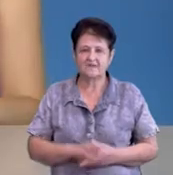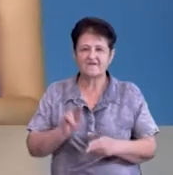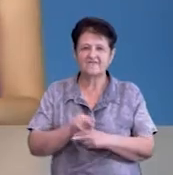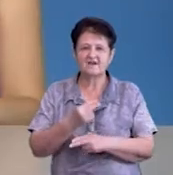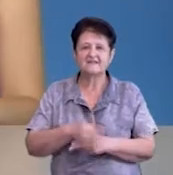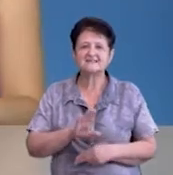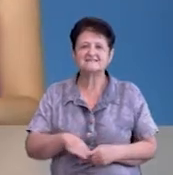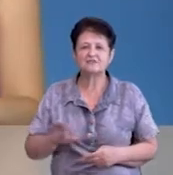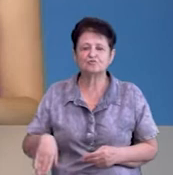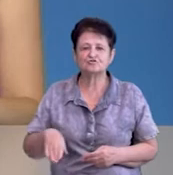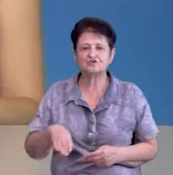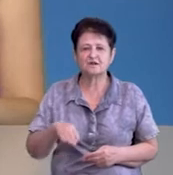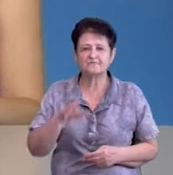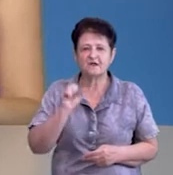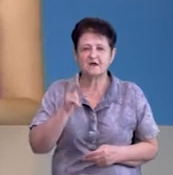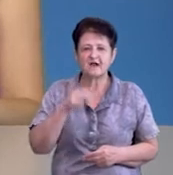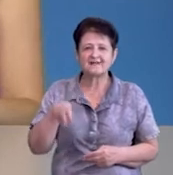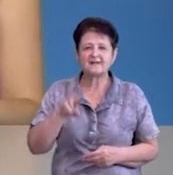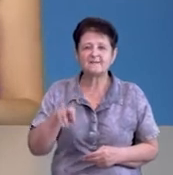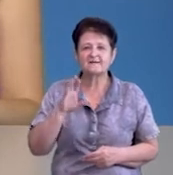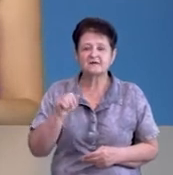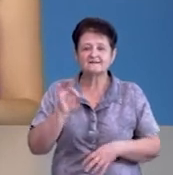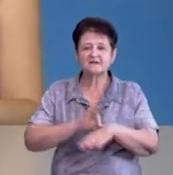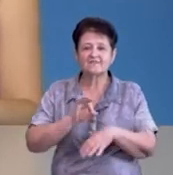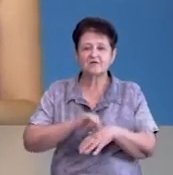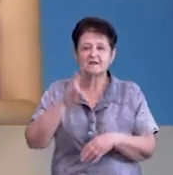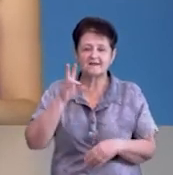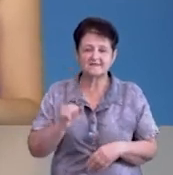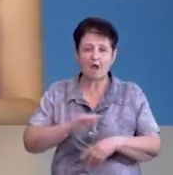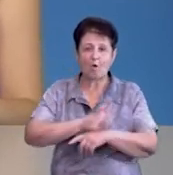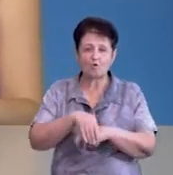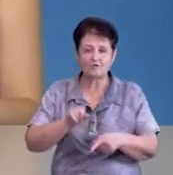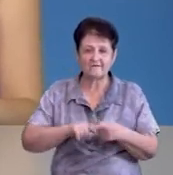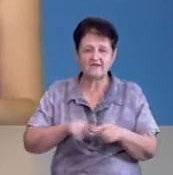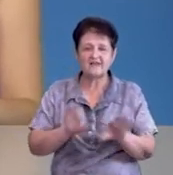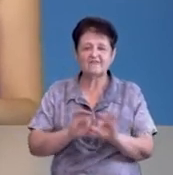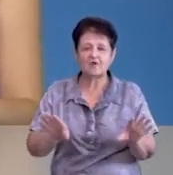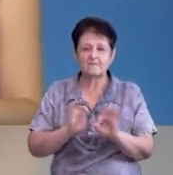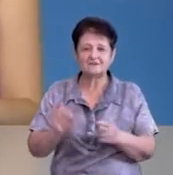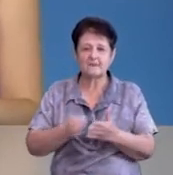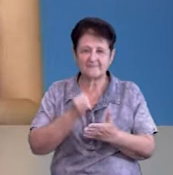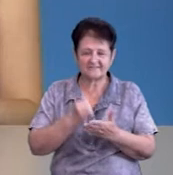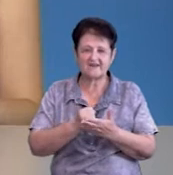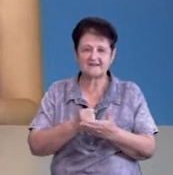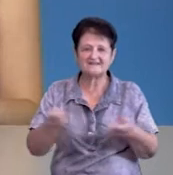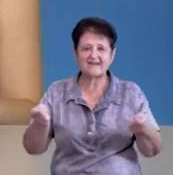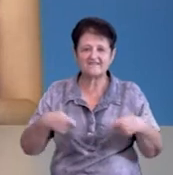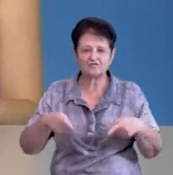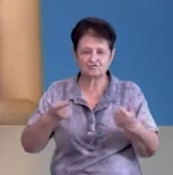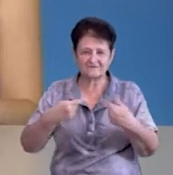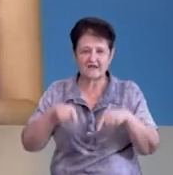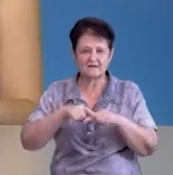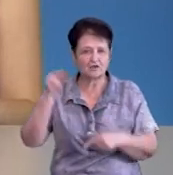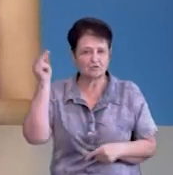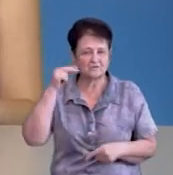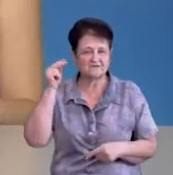Вихователька садочка дитяча академія, що на Масанах, захворіла на коронавірус. Інформацію Суспільному підтвердила завідувачка закладу